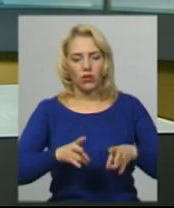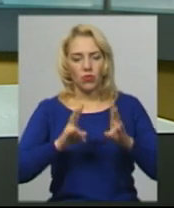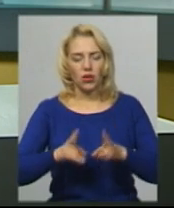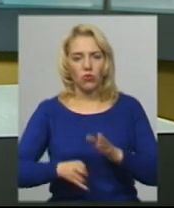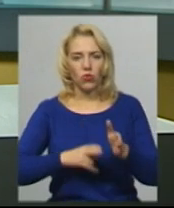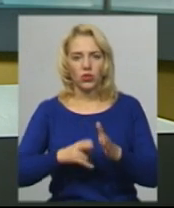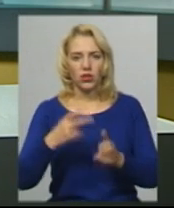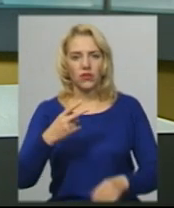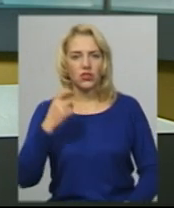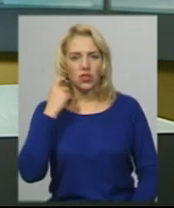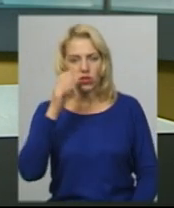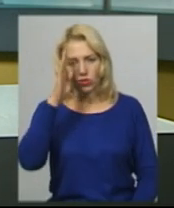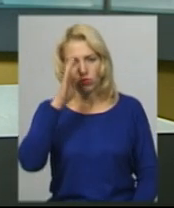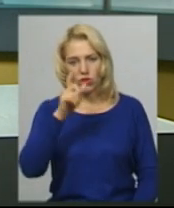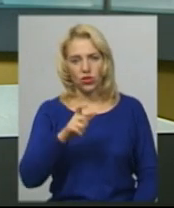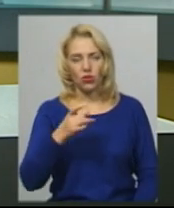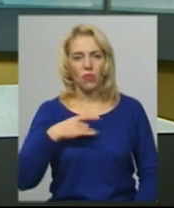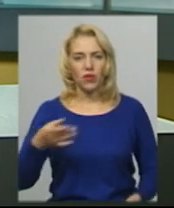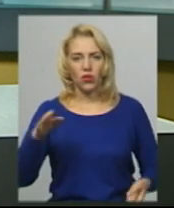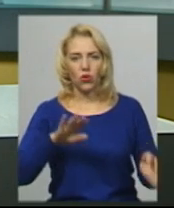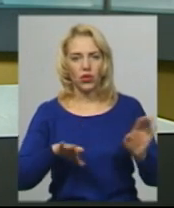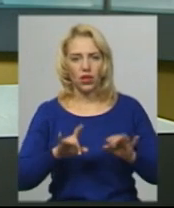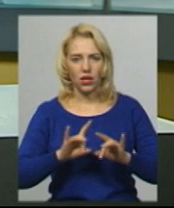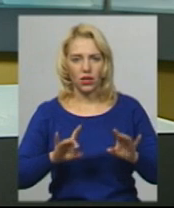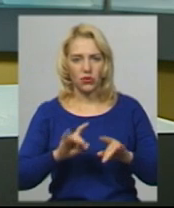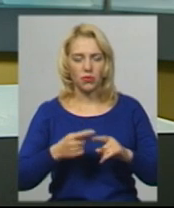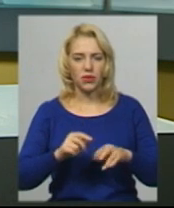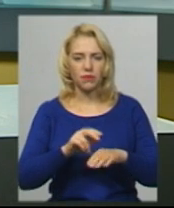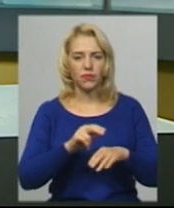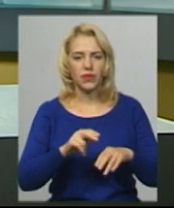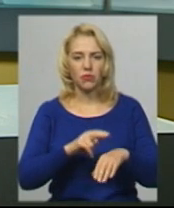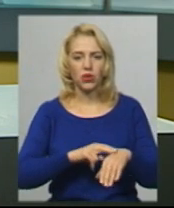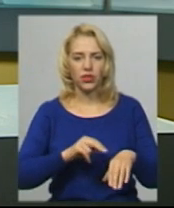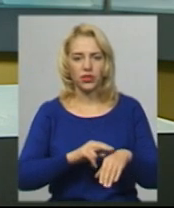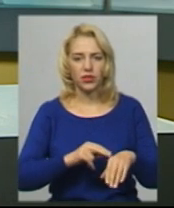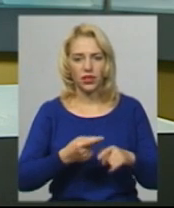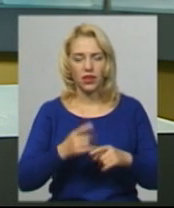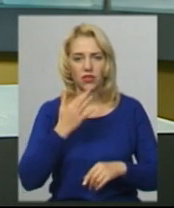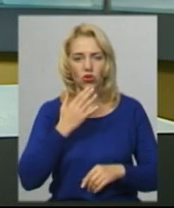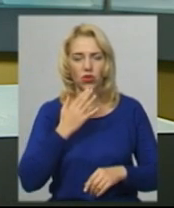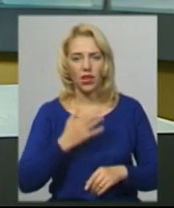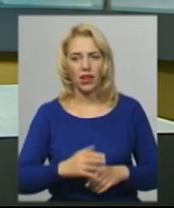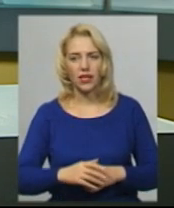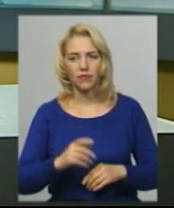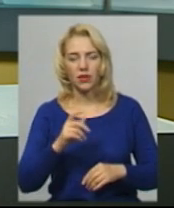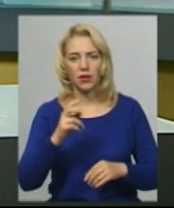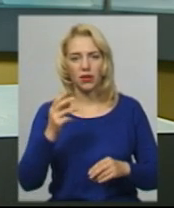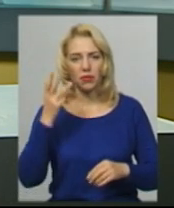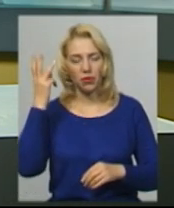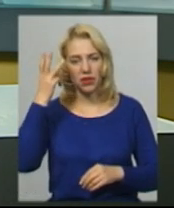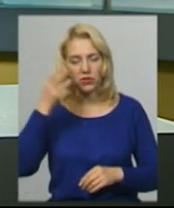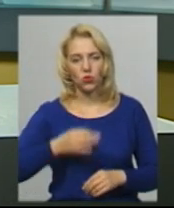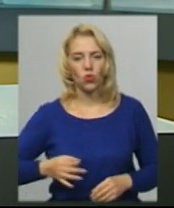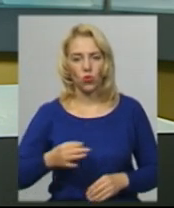-річного мешканця Білогір'я. Про це розповіла інспектор сектору комунікації головного управління Національної поліції в Хмельницькій області